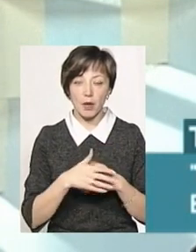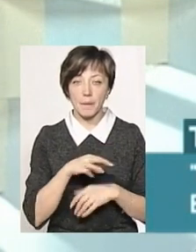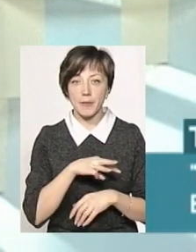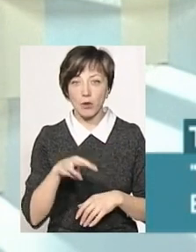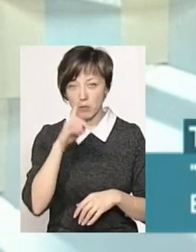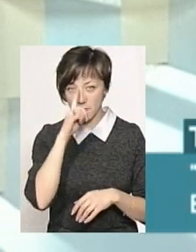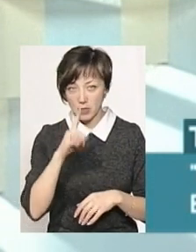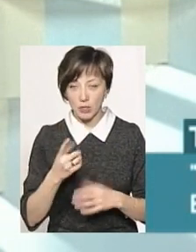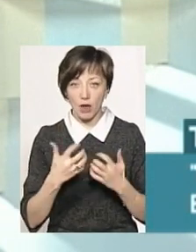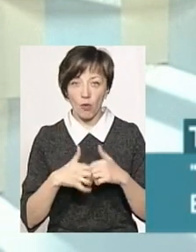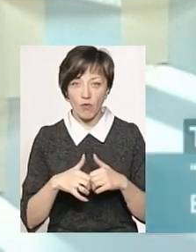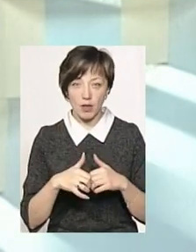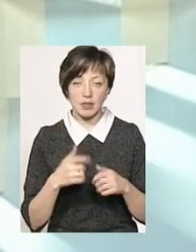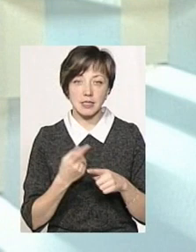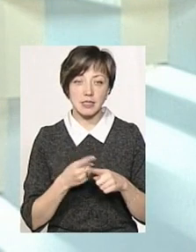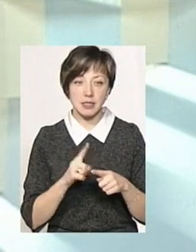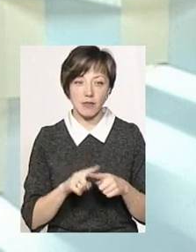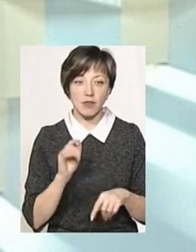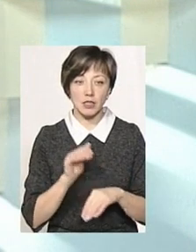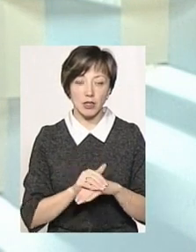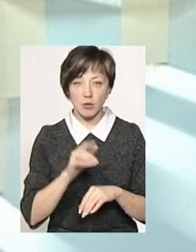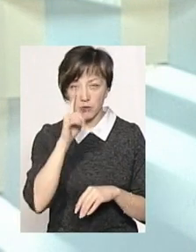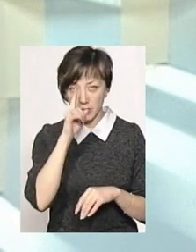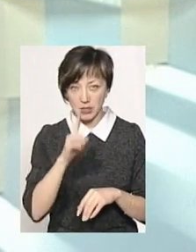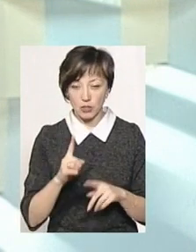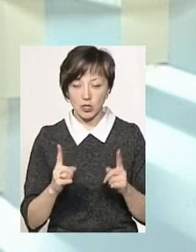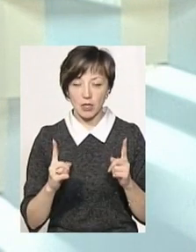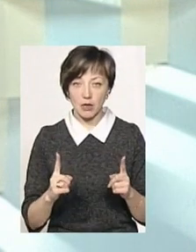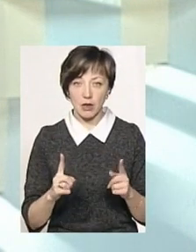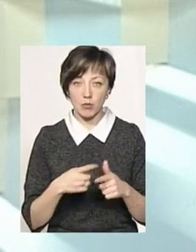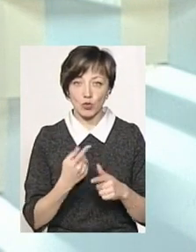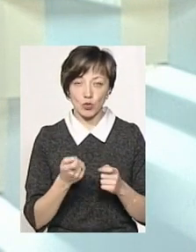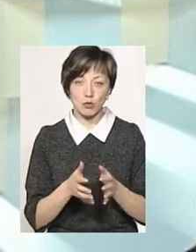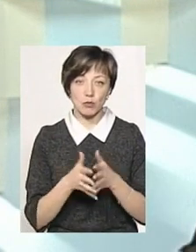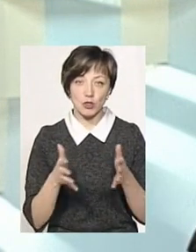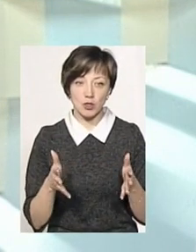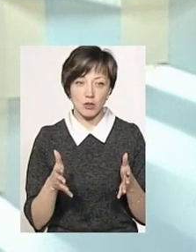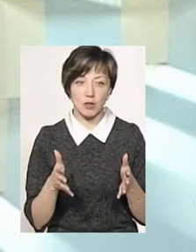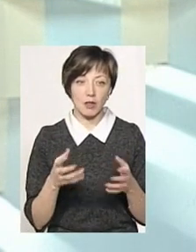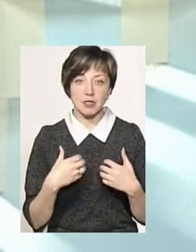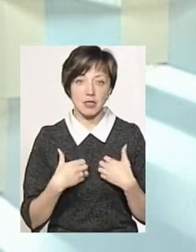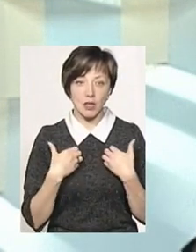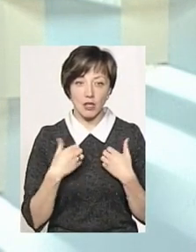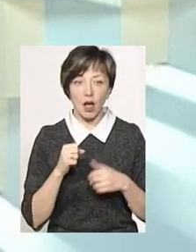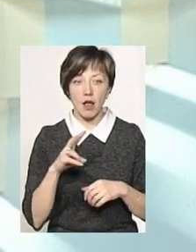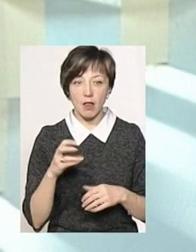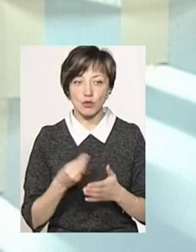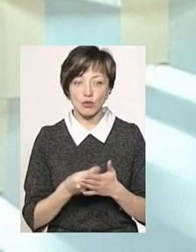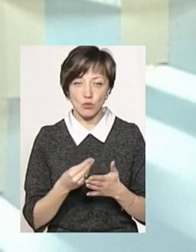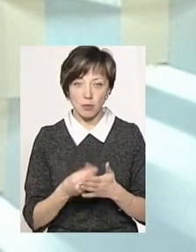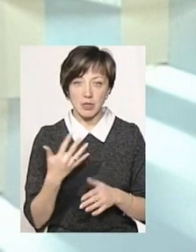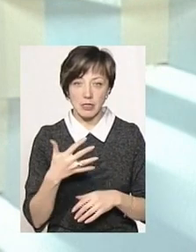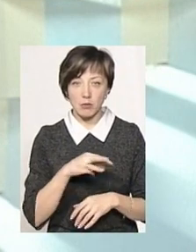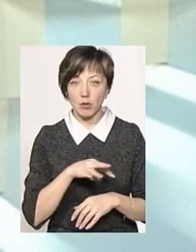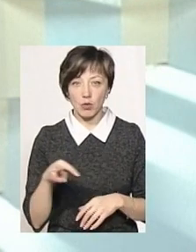мільйонів місячних нарахувань. Тобто це фактично місячне нарахування або трошки більше. Тут, вроді би, і не страшно. Але сума,